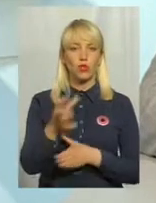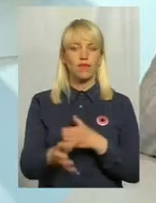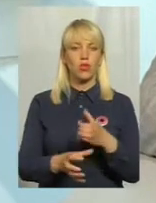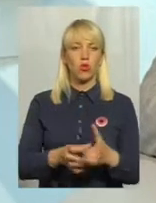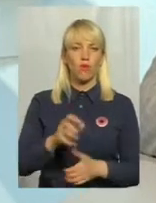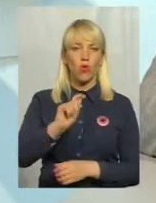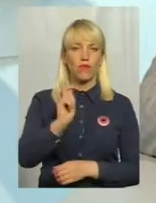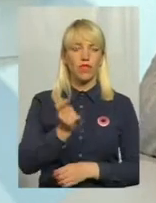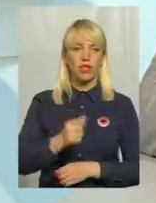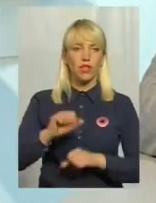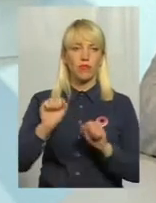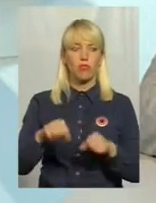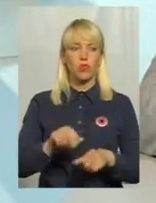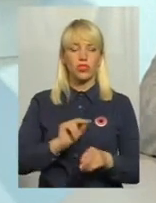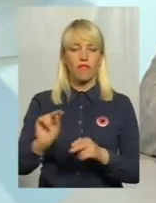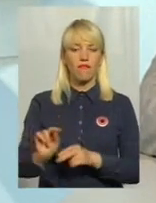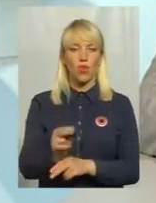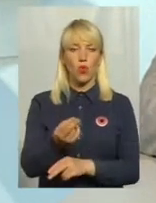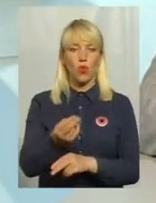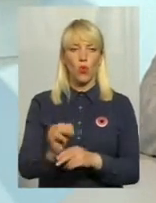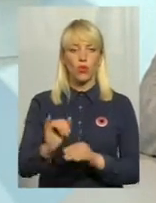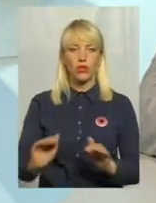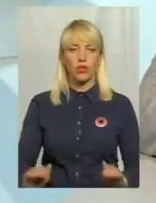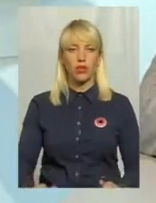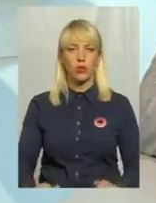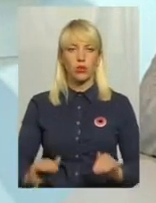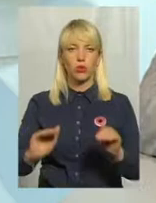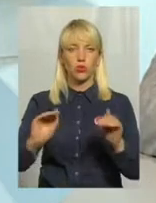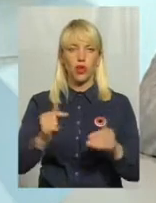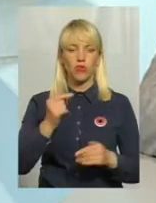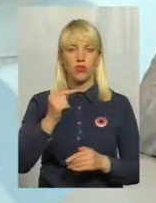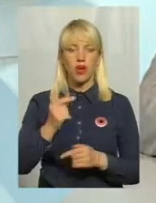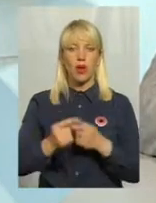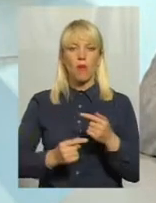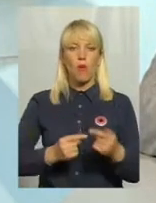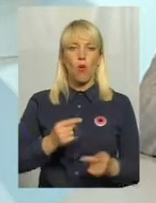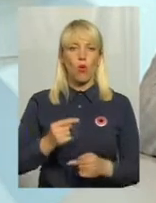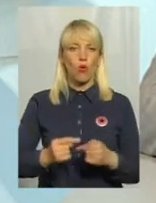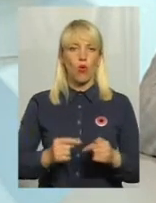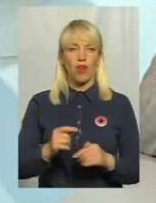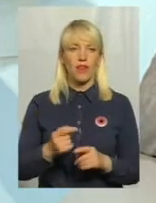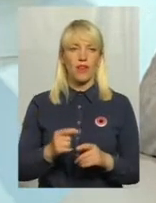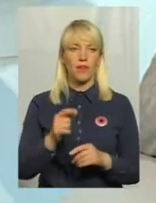якраз виховувати у підростаючого покоління відчуття, найголовніше,